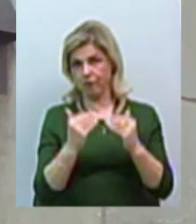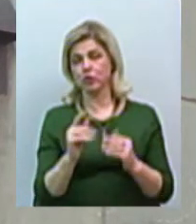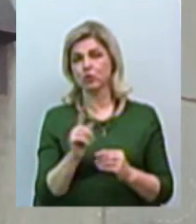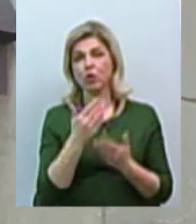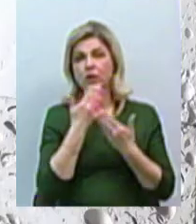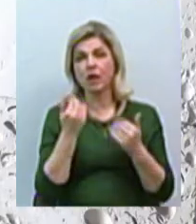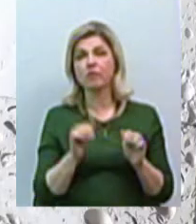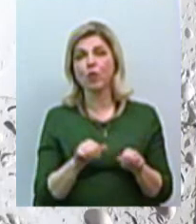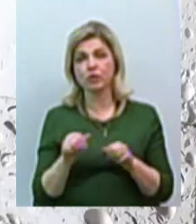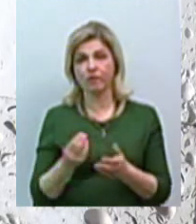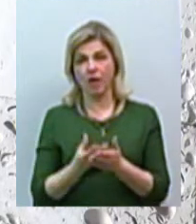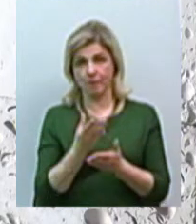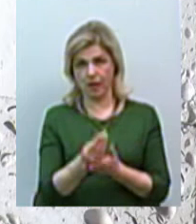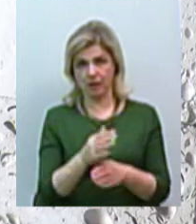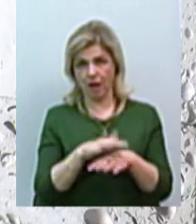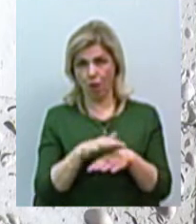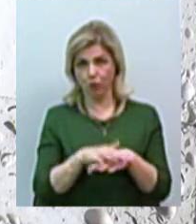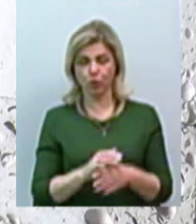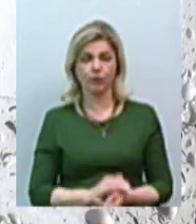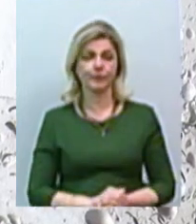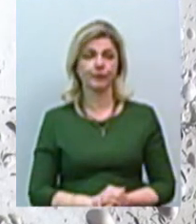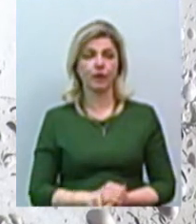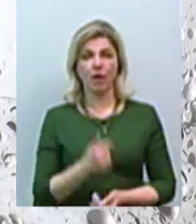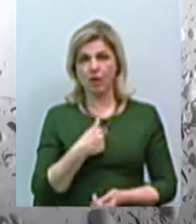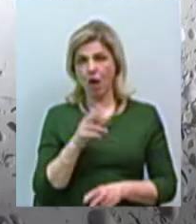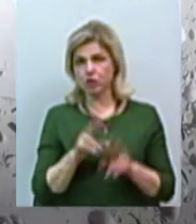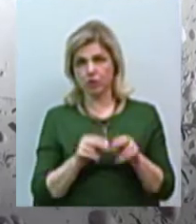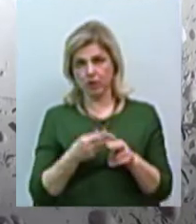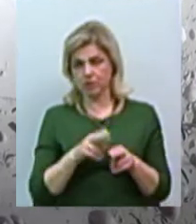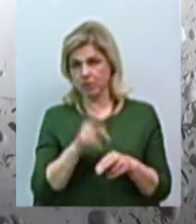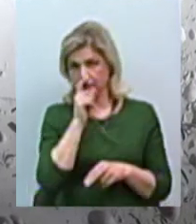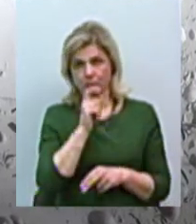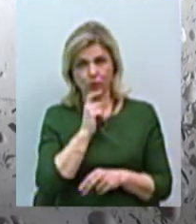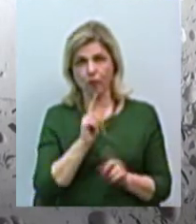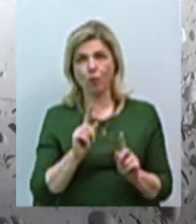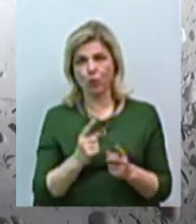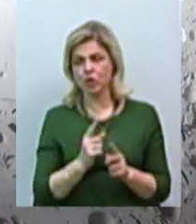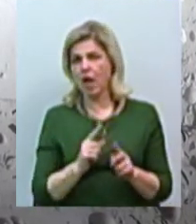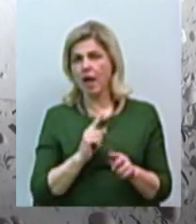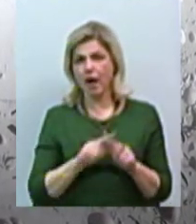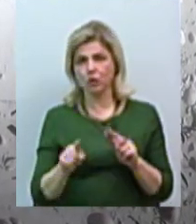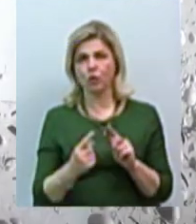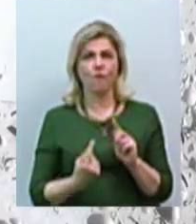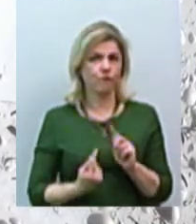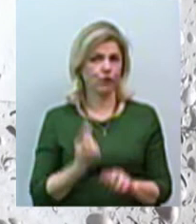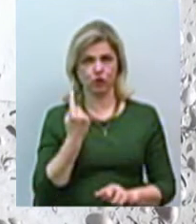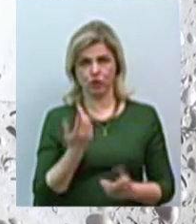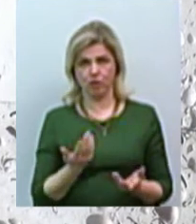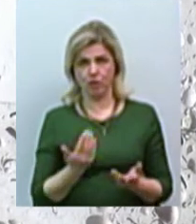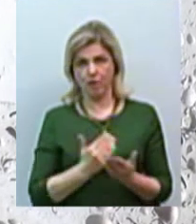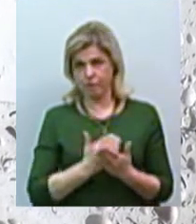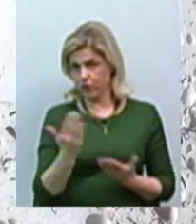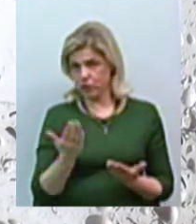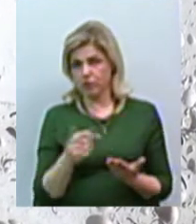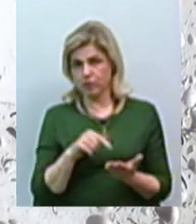що немає можливості сплатити рахунок. Я вважаю, що це неадекватно, я не можу зрозуміти, чому воно різко стало вище. Я бачу